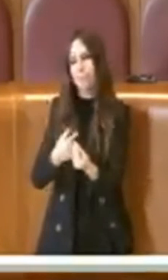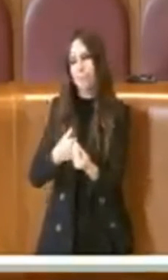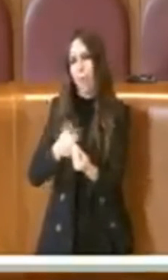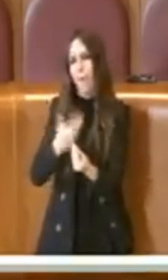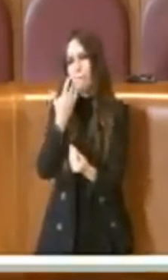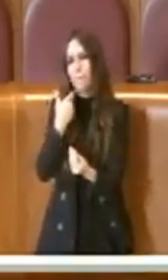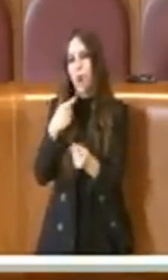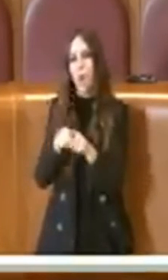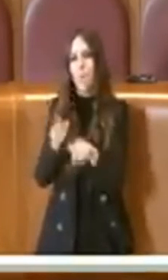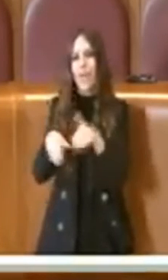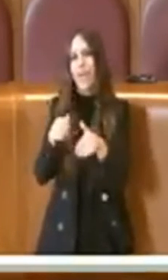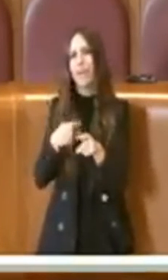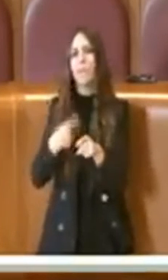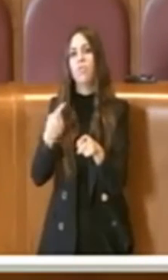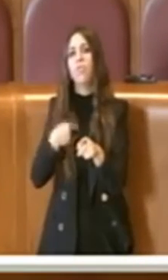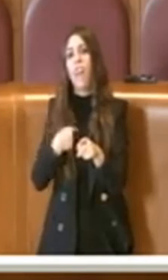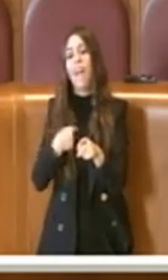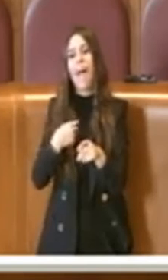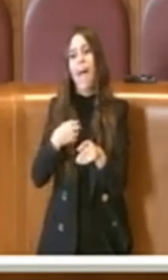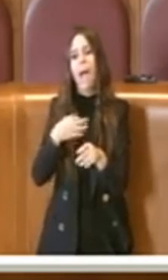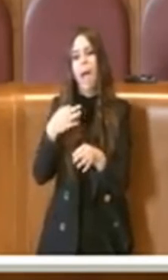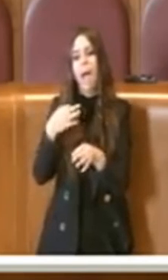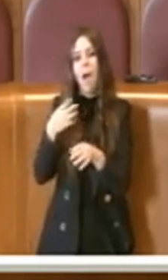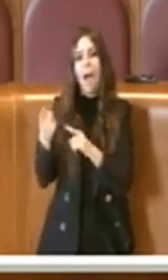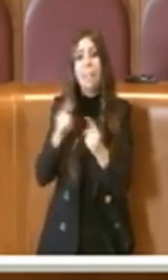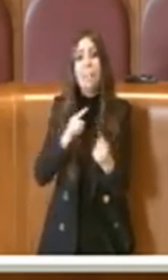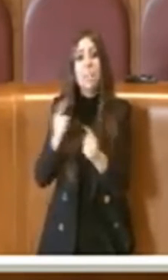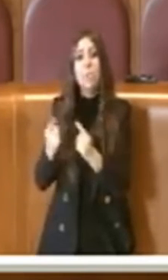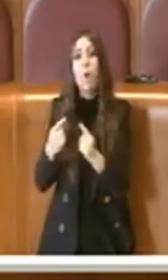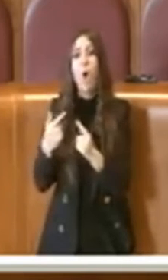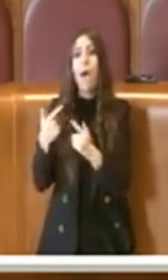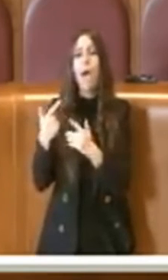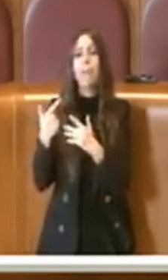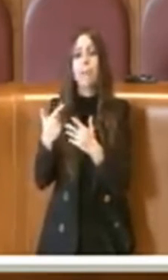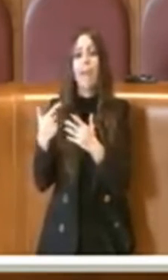dover richiamare. È stata una discussione di tre settimane, è abbastanza lunga.